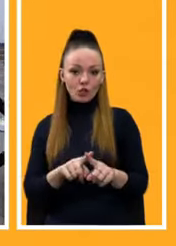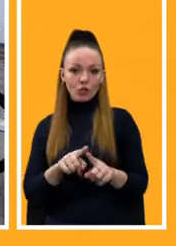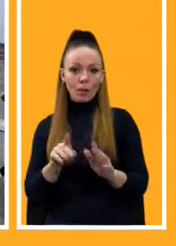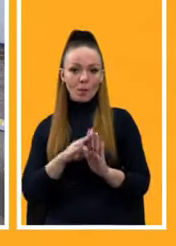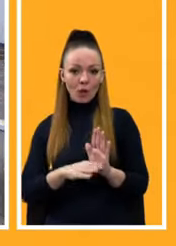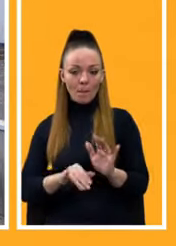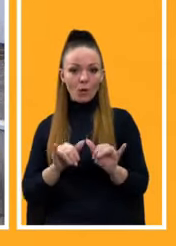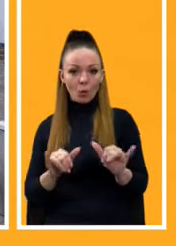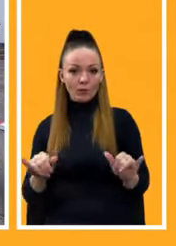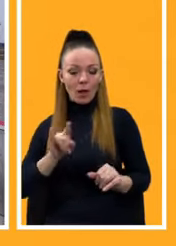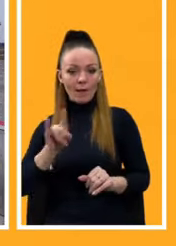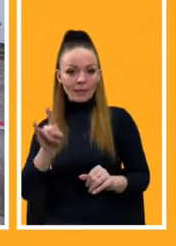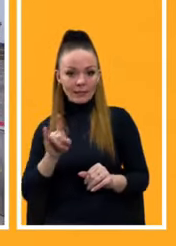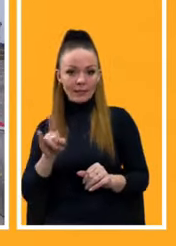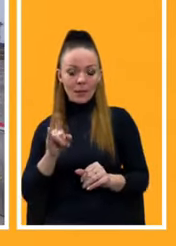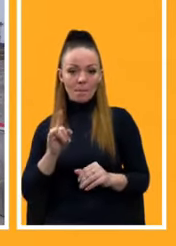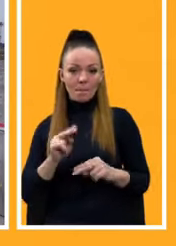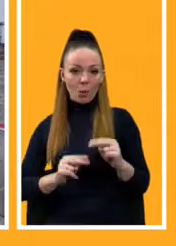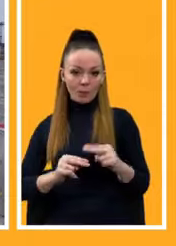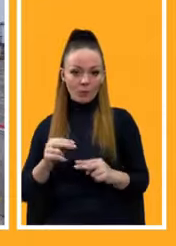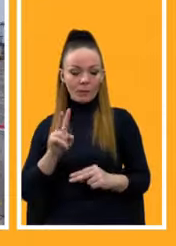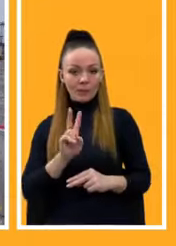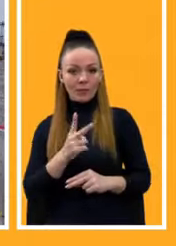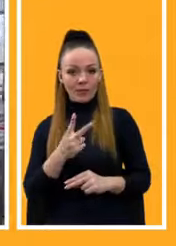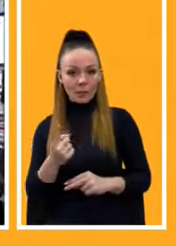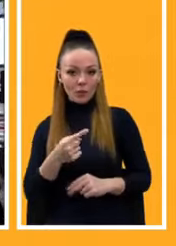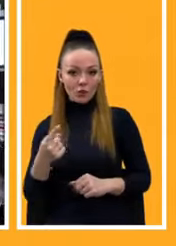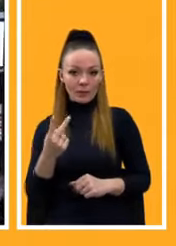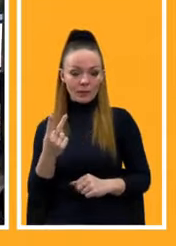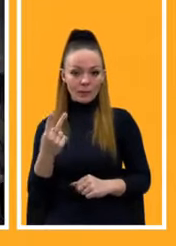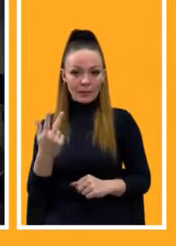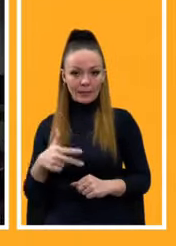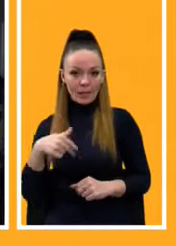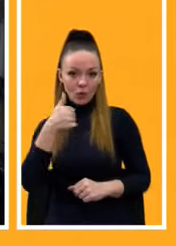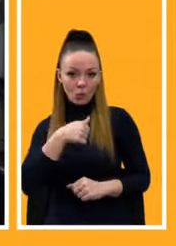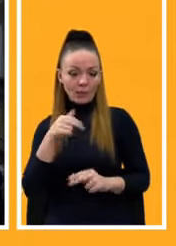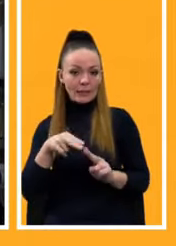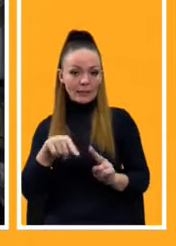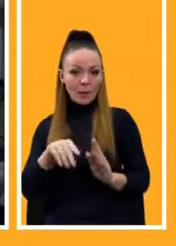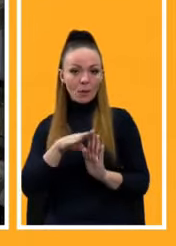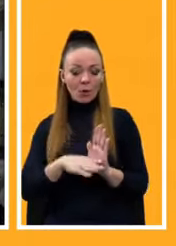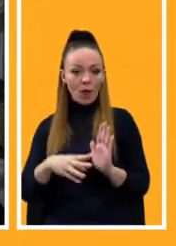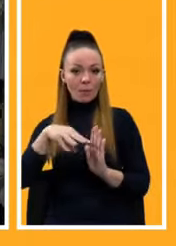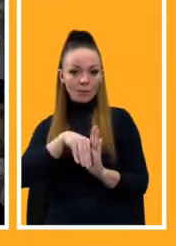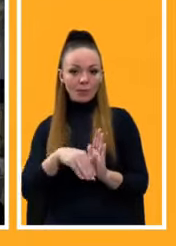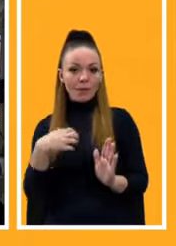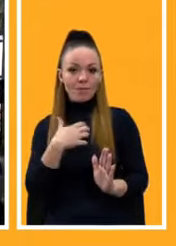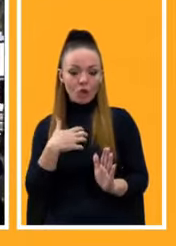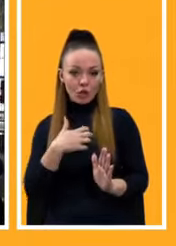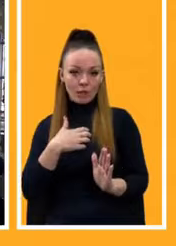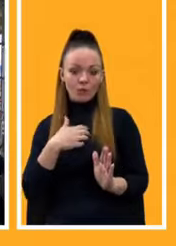авіаційної промисловості на 2021-2030 роки». Але ця програма містить дуже важливу продуману дорожню карту